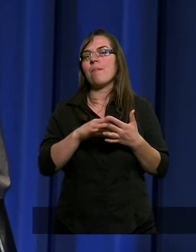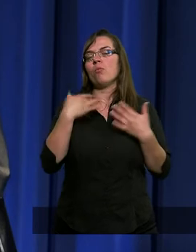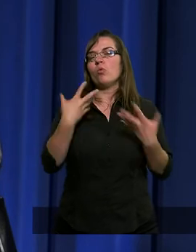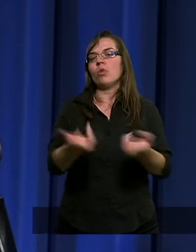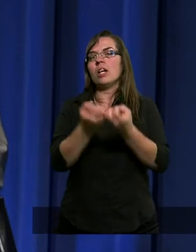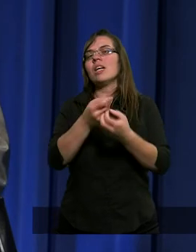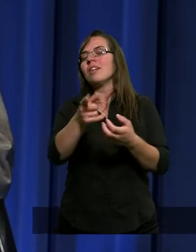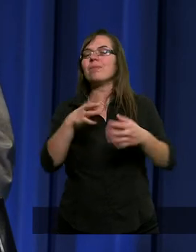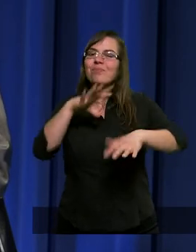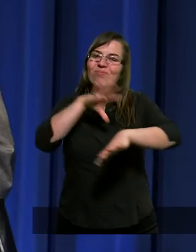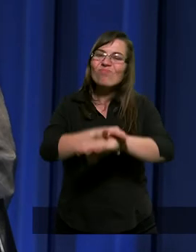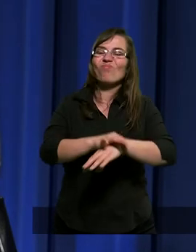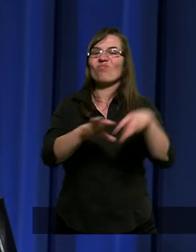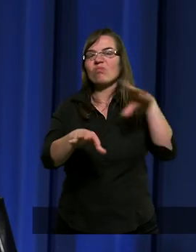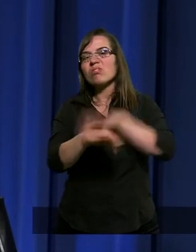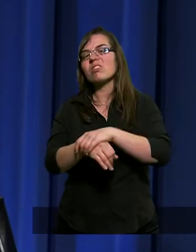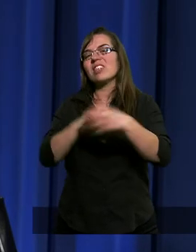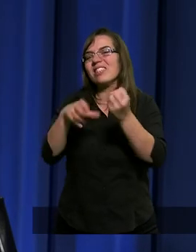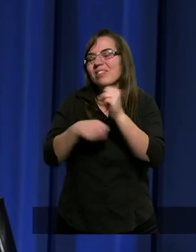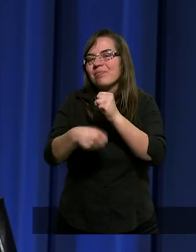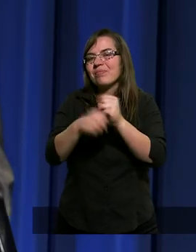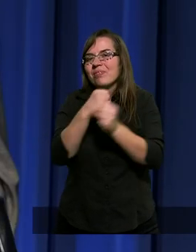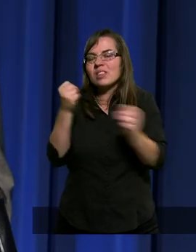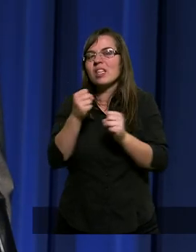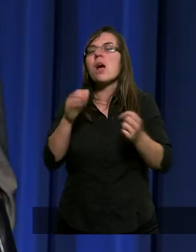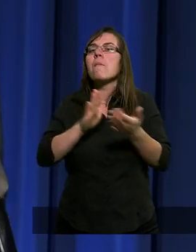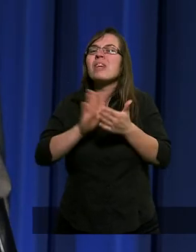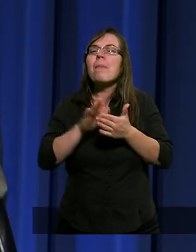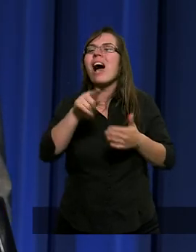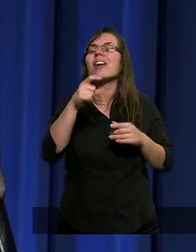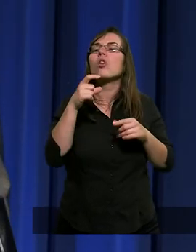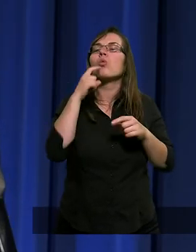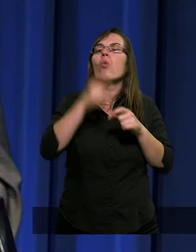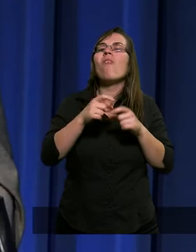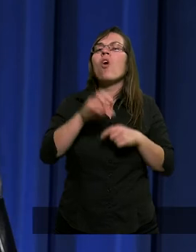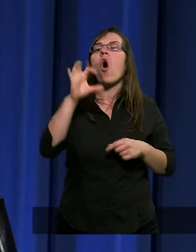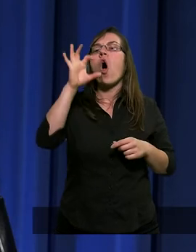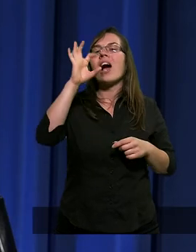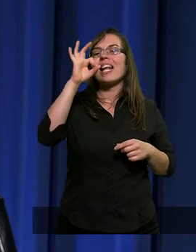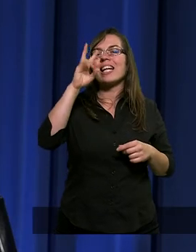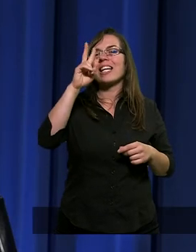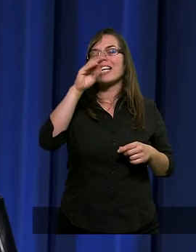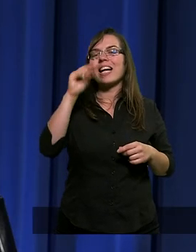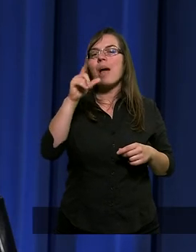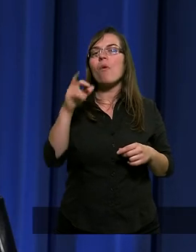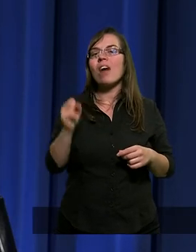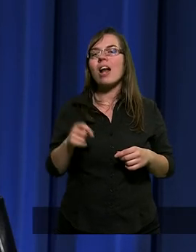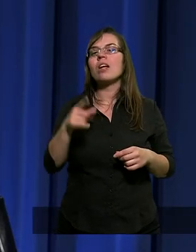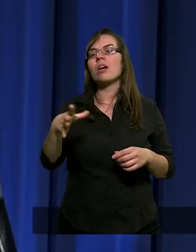skrympowano. Przepraszam za to określenie. Wyszli jak